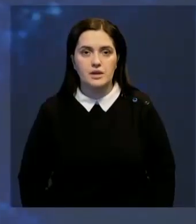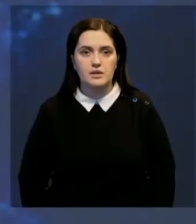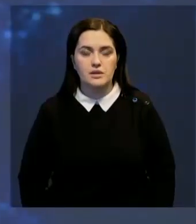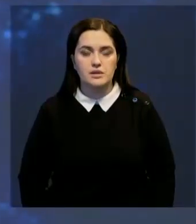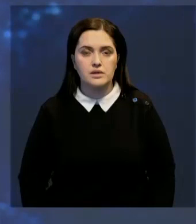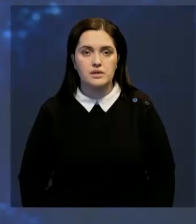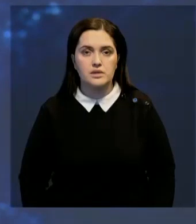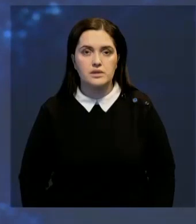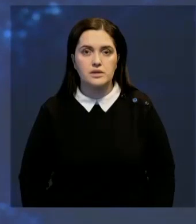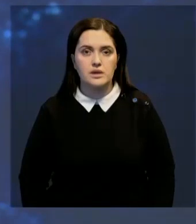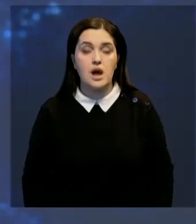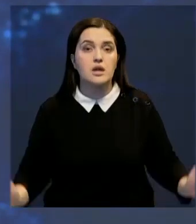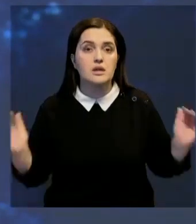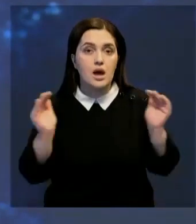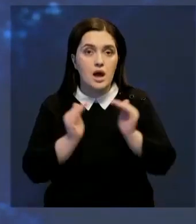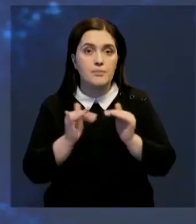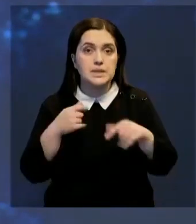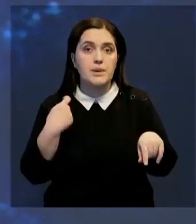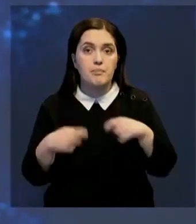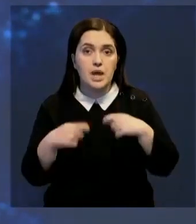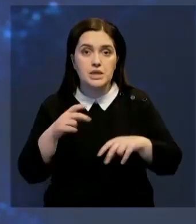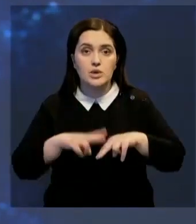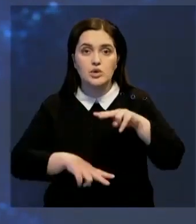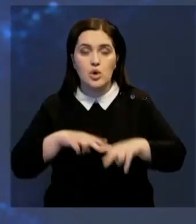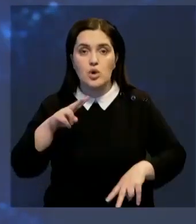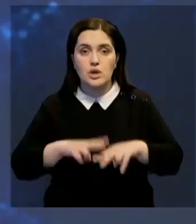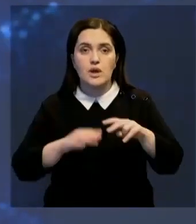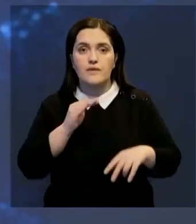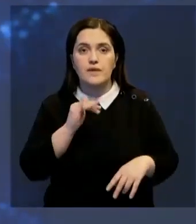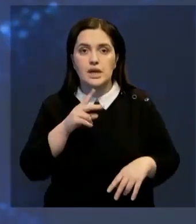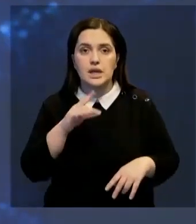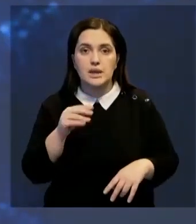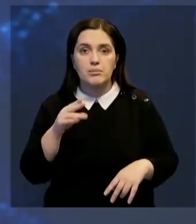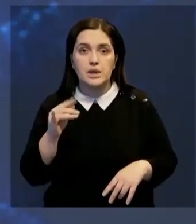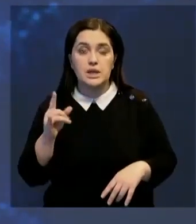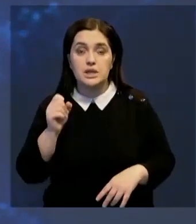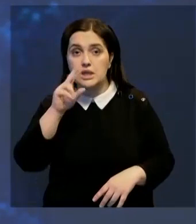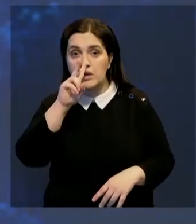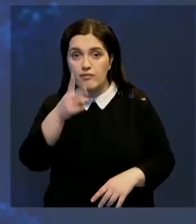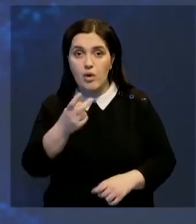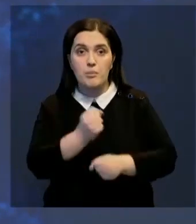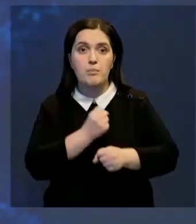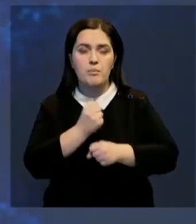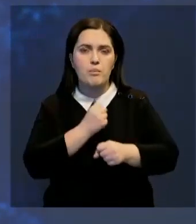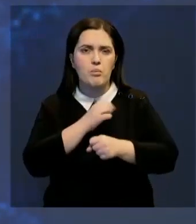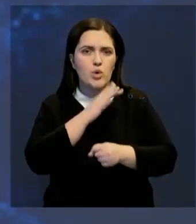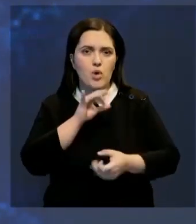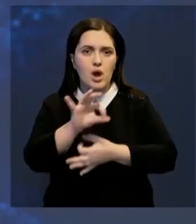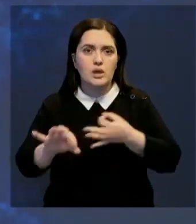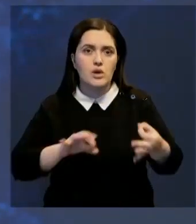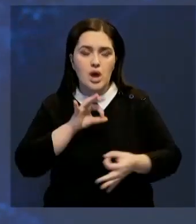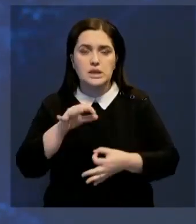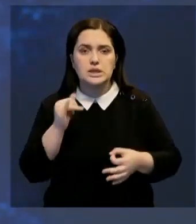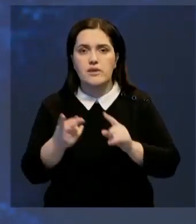И еще о событиях в мире. Дома из пластика строят в столице Филиппин. За два года переработано свыше сотни тонн отходов. Из